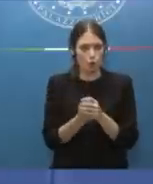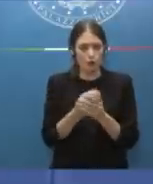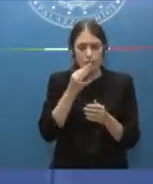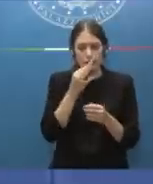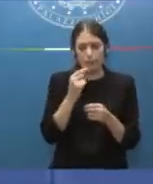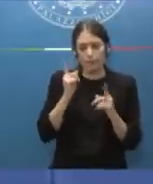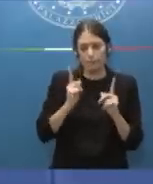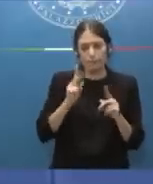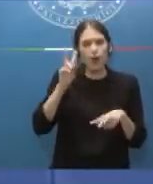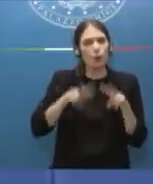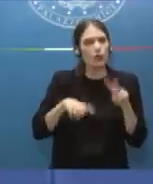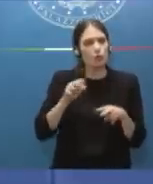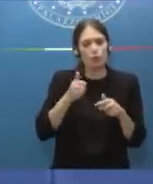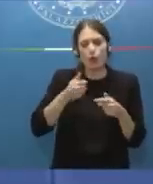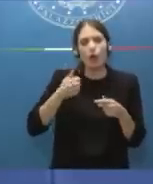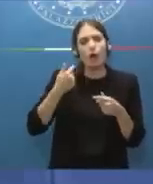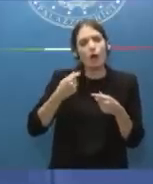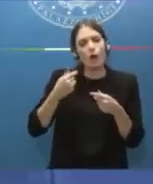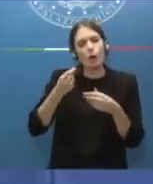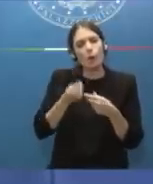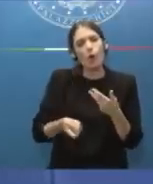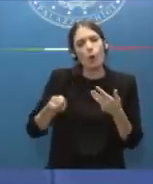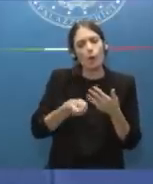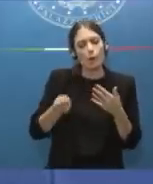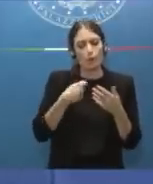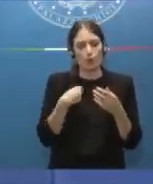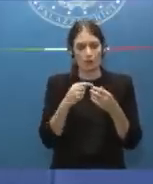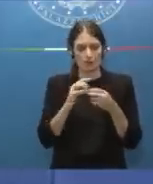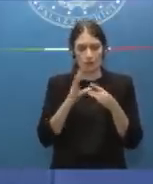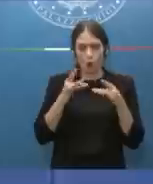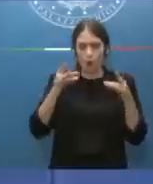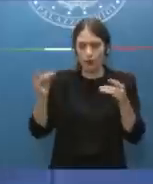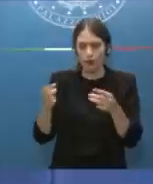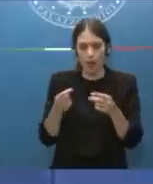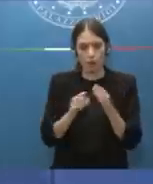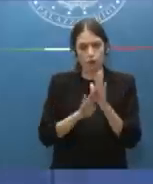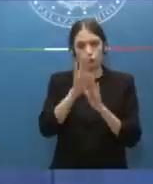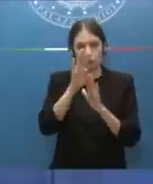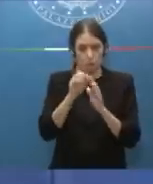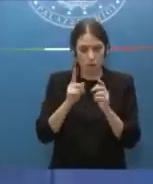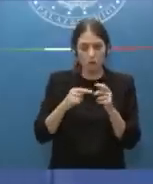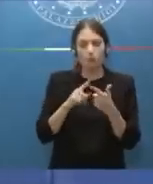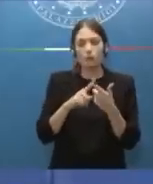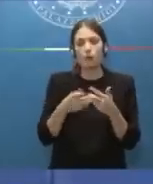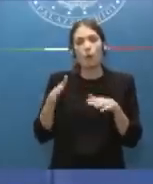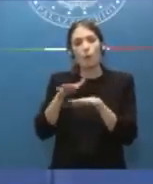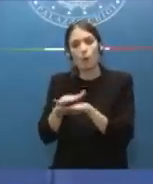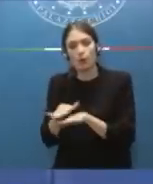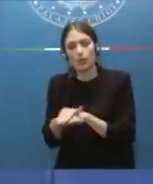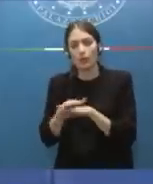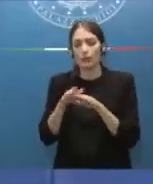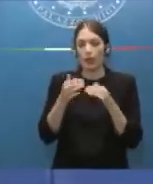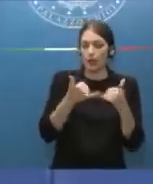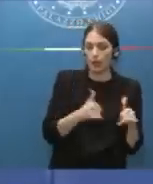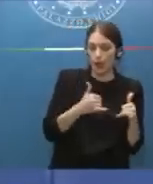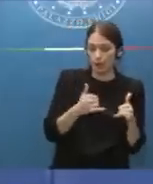qual è il tasso, non solo qual è il tasso di contagio ma anche qual è il tasso di letalità e mortalità. No, cambiato ovviamente